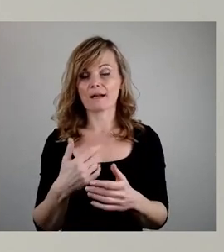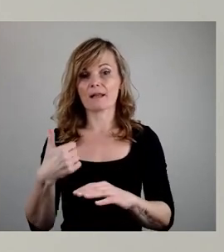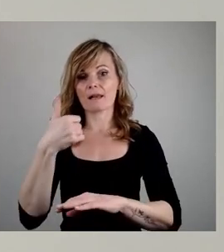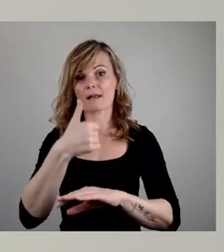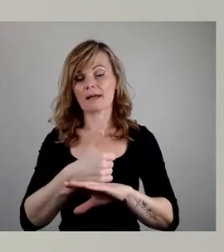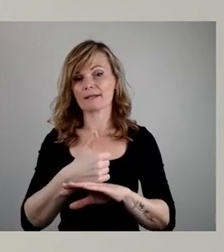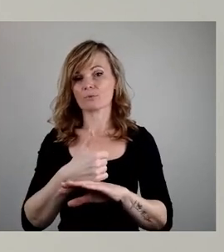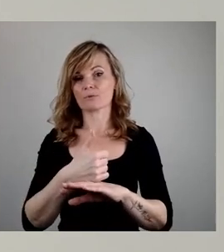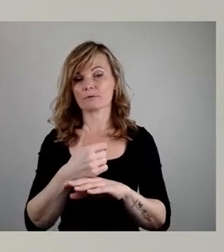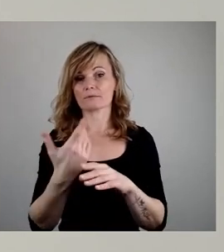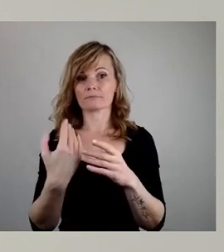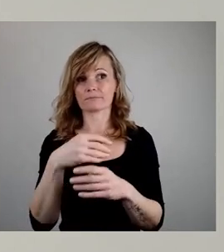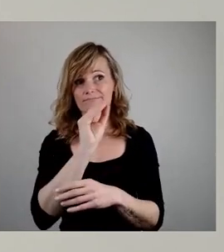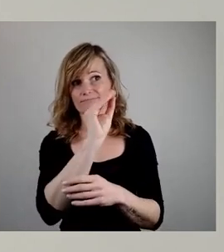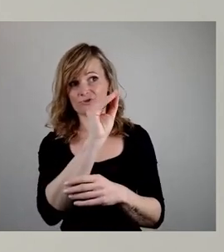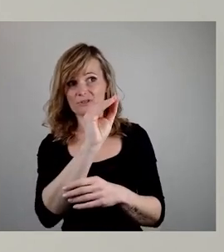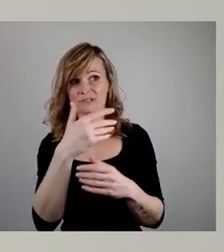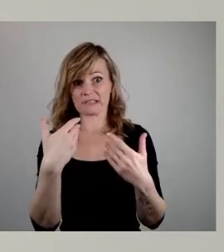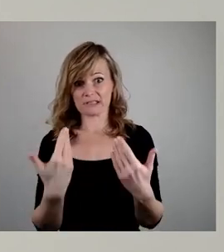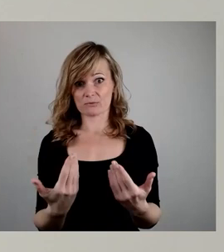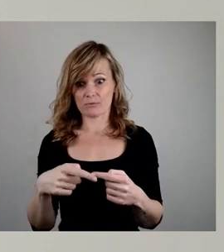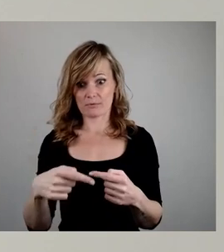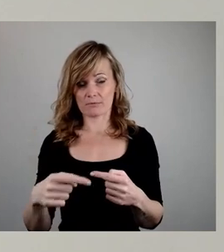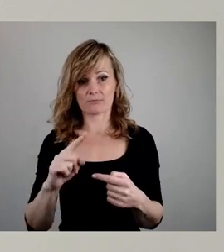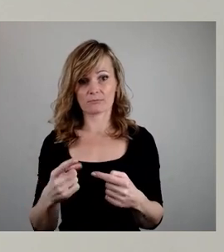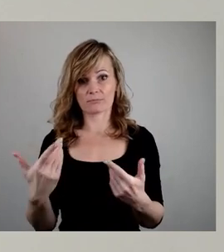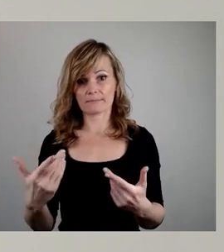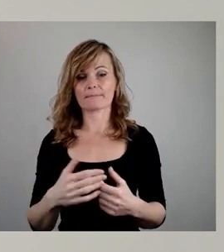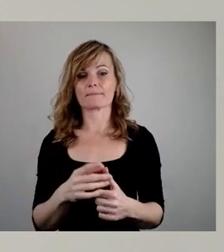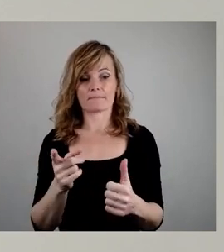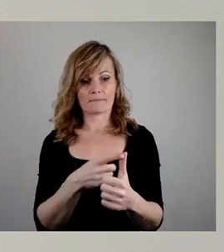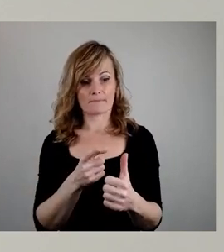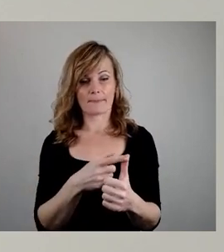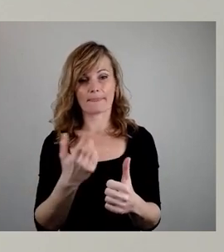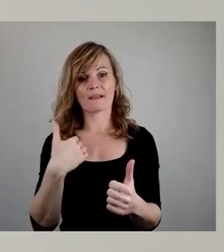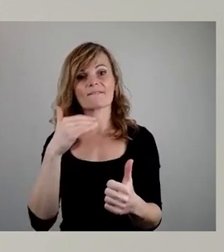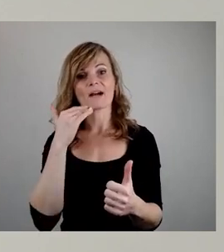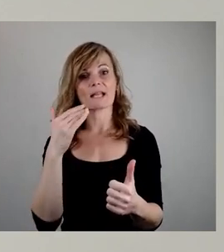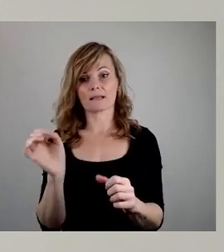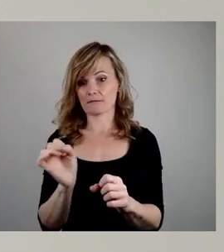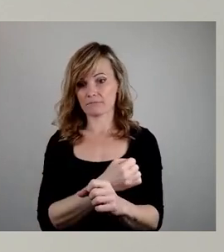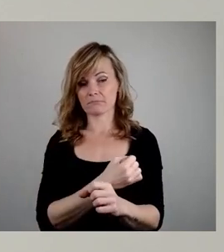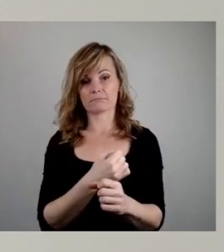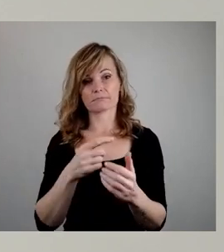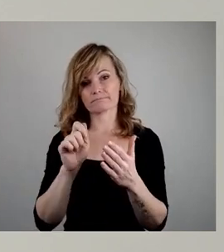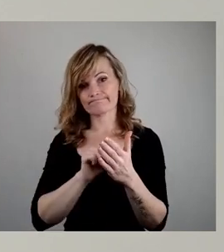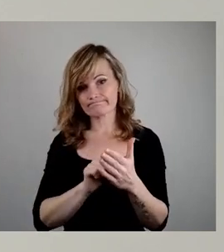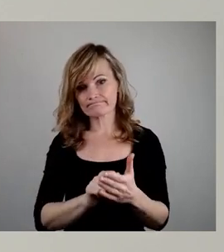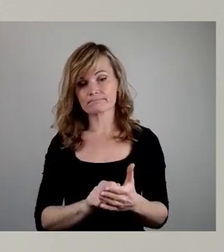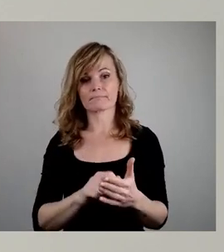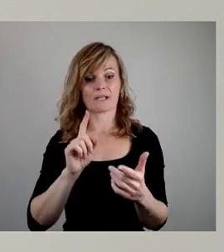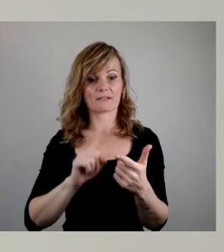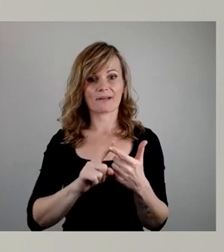darüber zu informieren. Erstens, wann das passiert und zweitens, dass es passiert